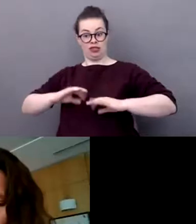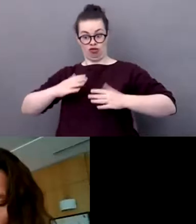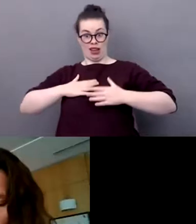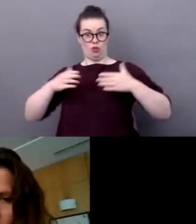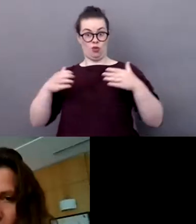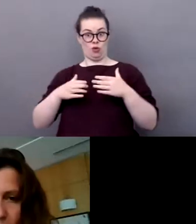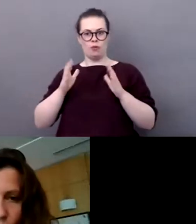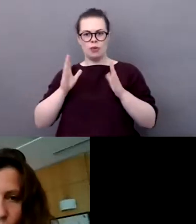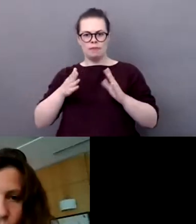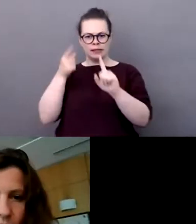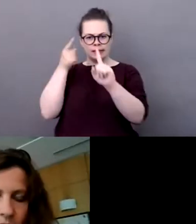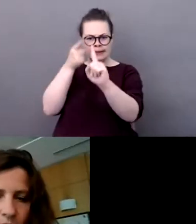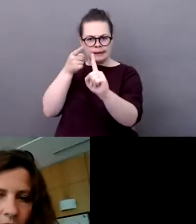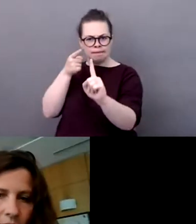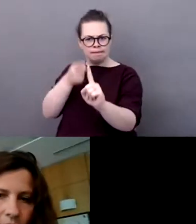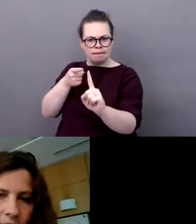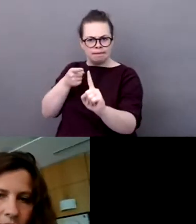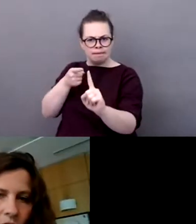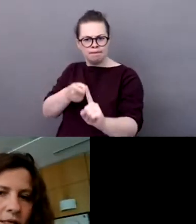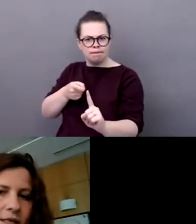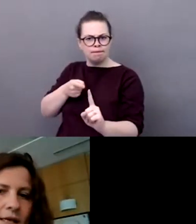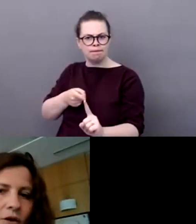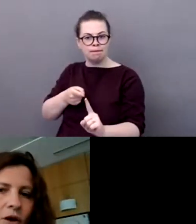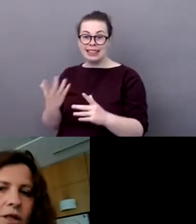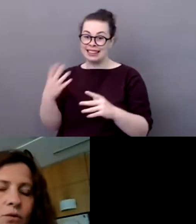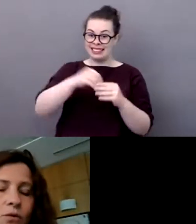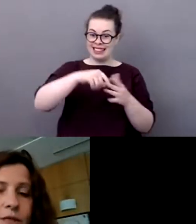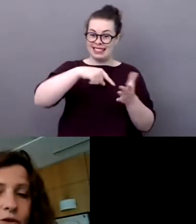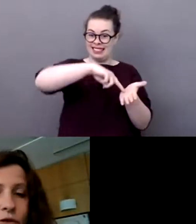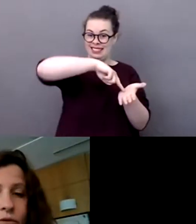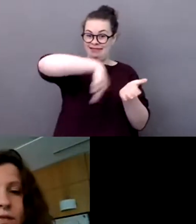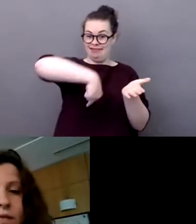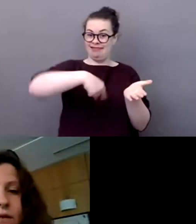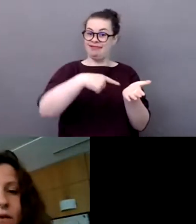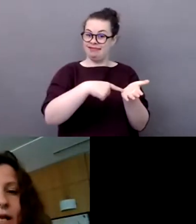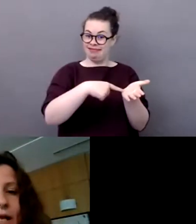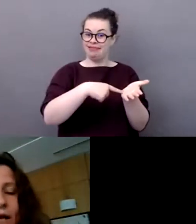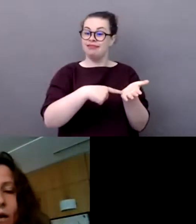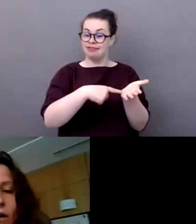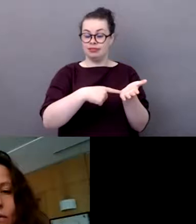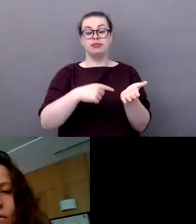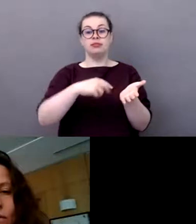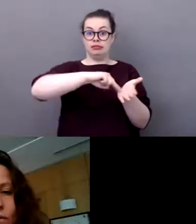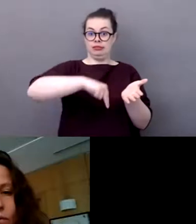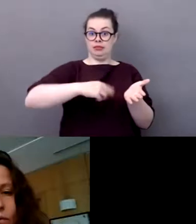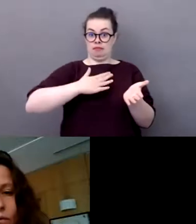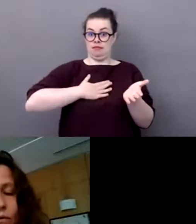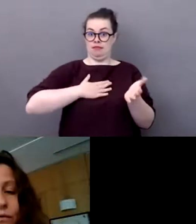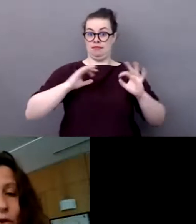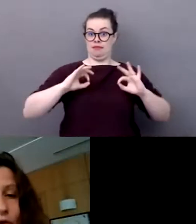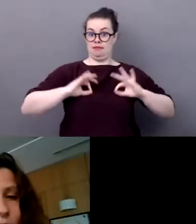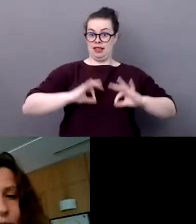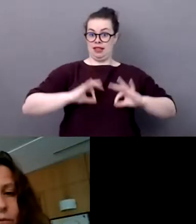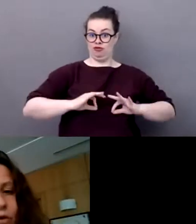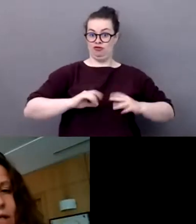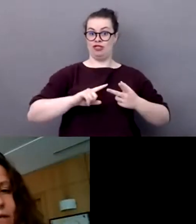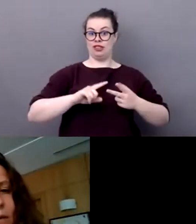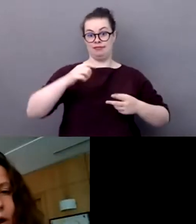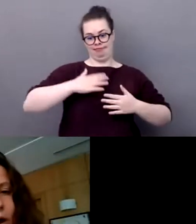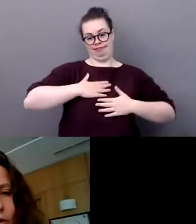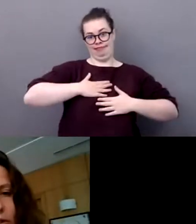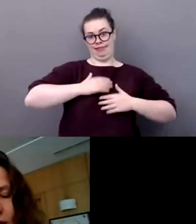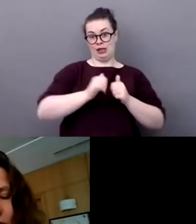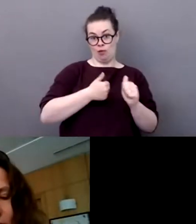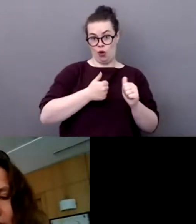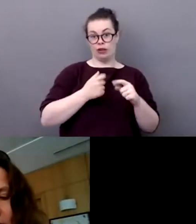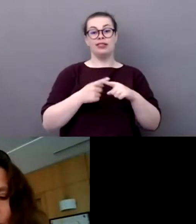'est un document qui est signé entre le ministère et ses organisateurs, qui conditionne aussi le financement que l'État